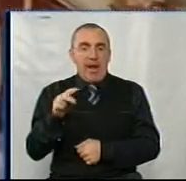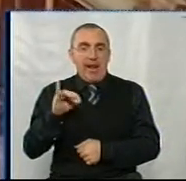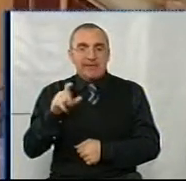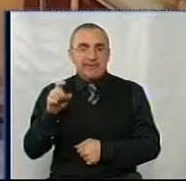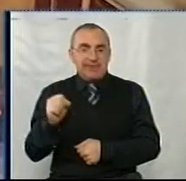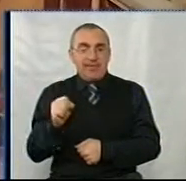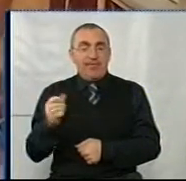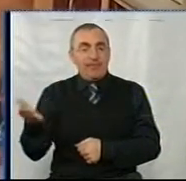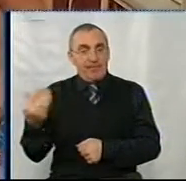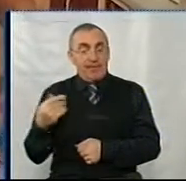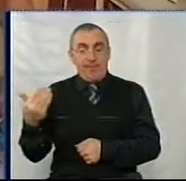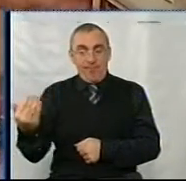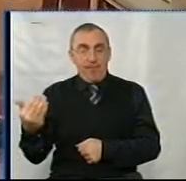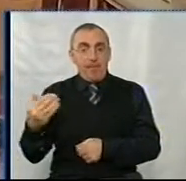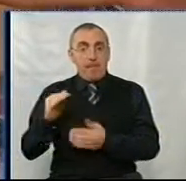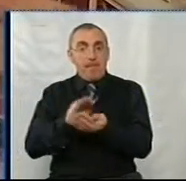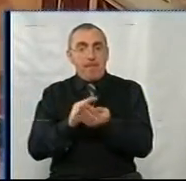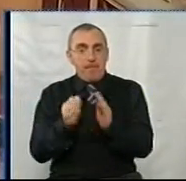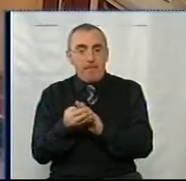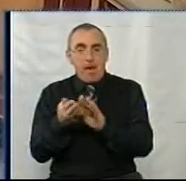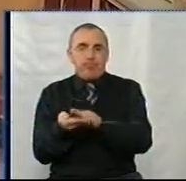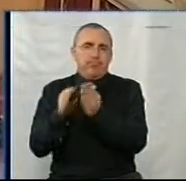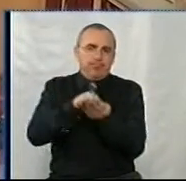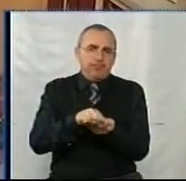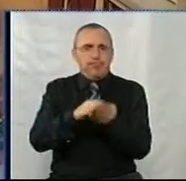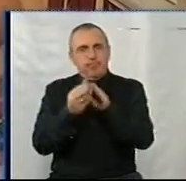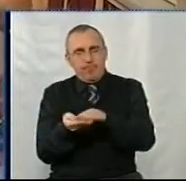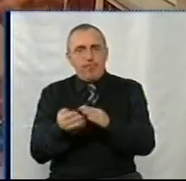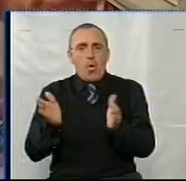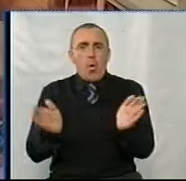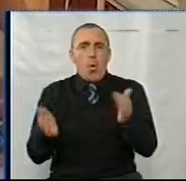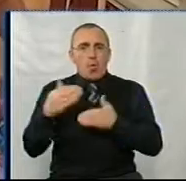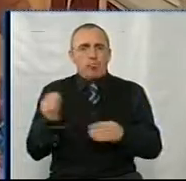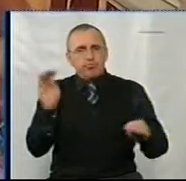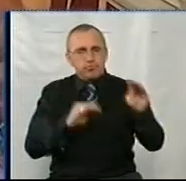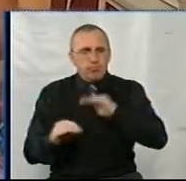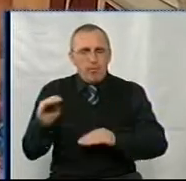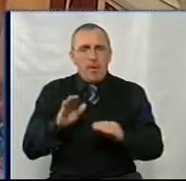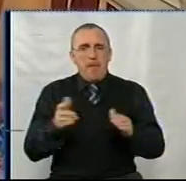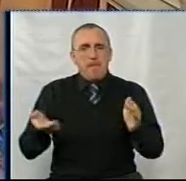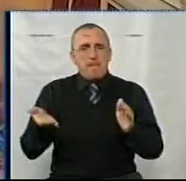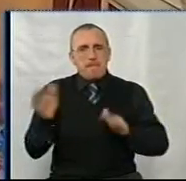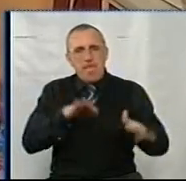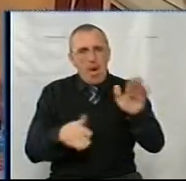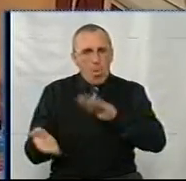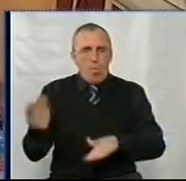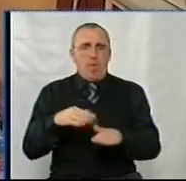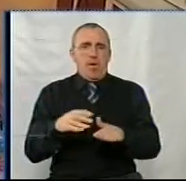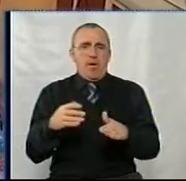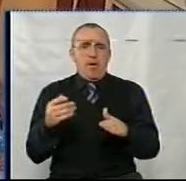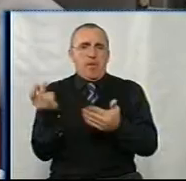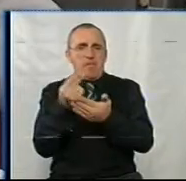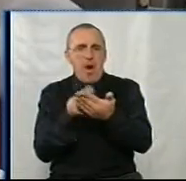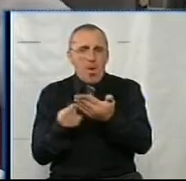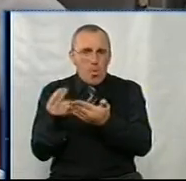вона пиріжки перевертала, коробки злажувала, вона пакувала, вона малюнки